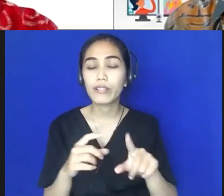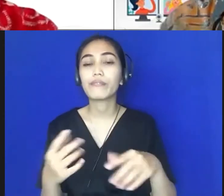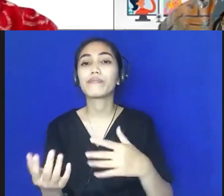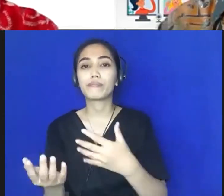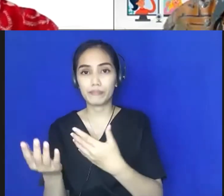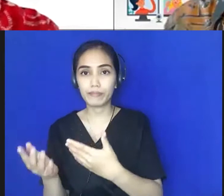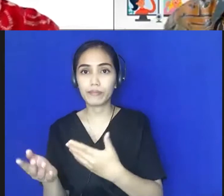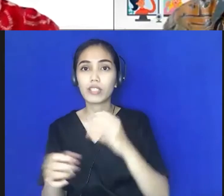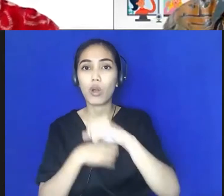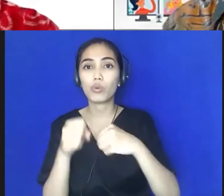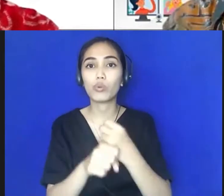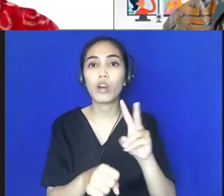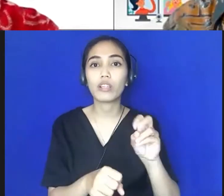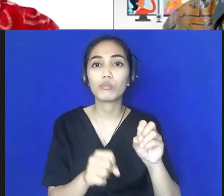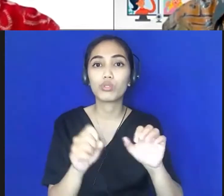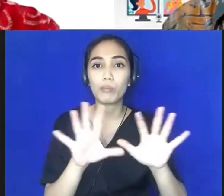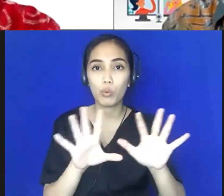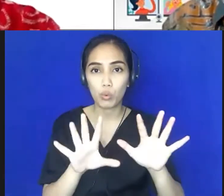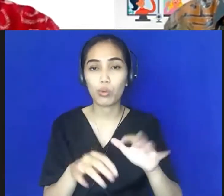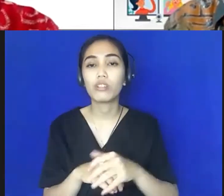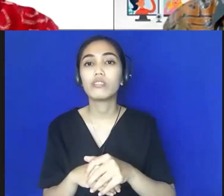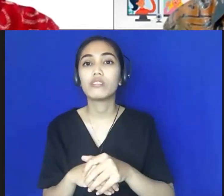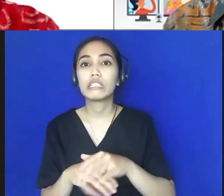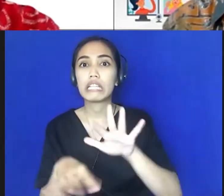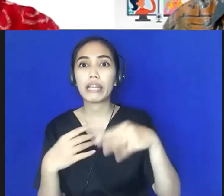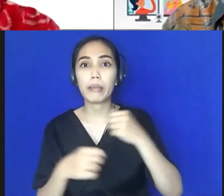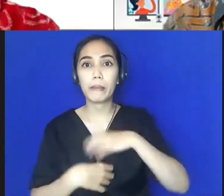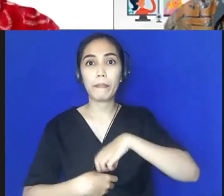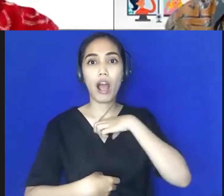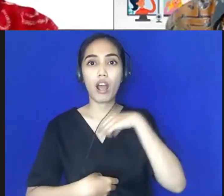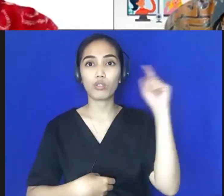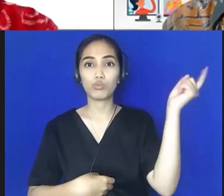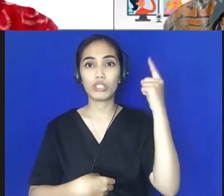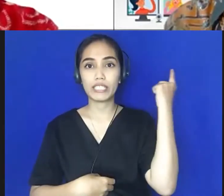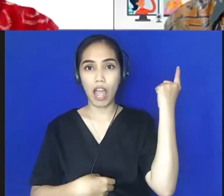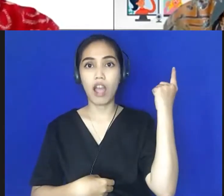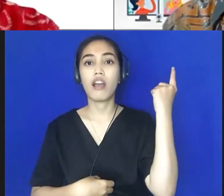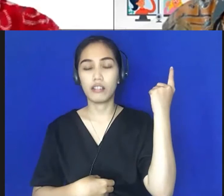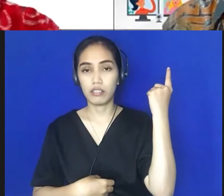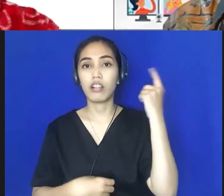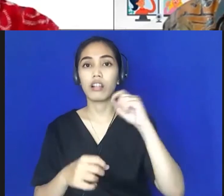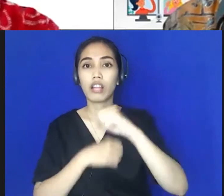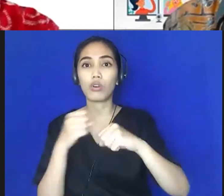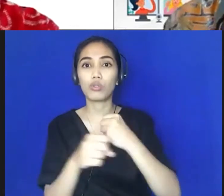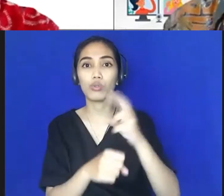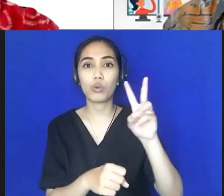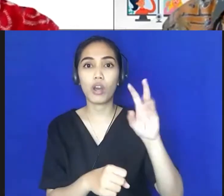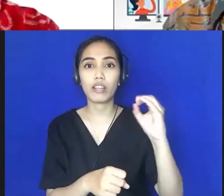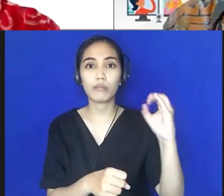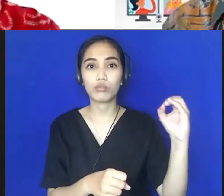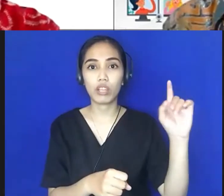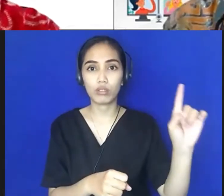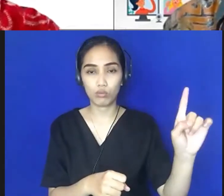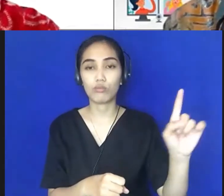2010. Kemudian dari Bank Dunia, diakui ini ya, tahun 2001, Work of Excellence Award,